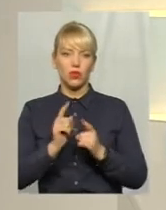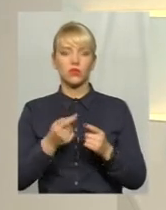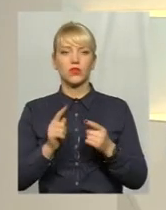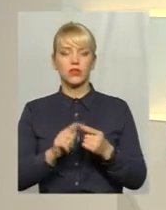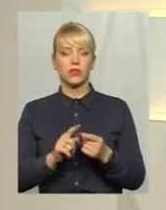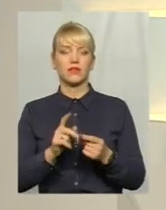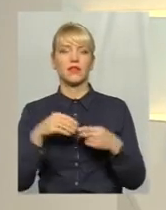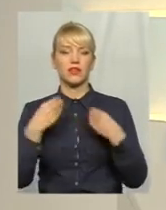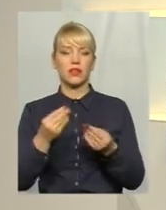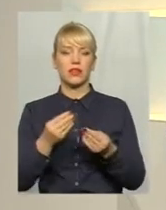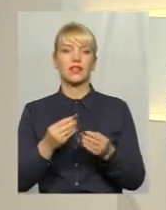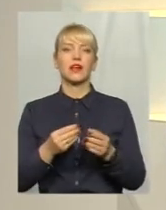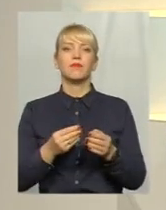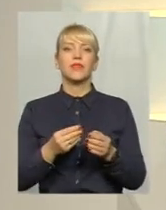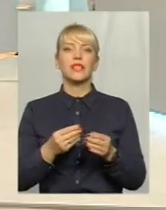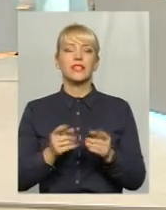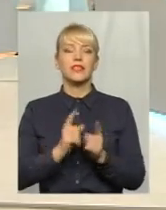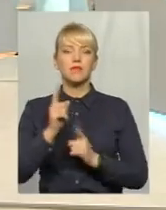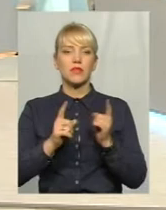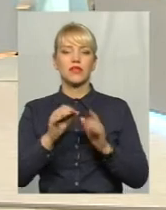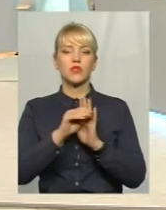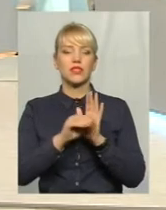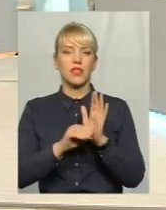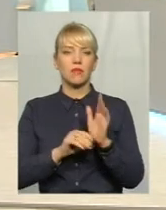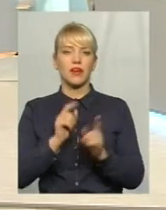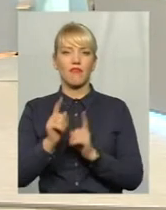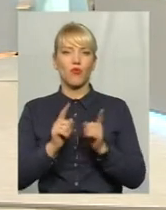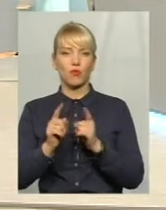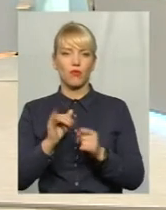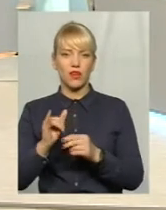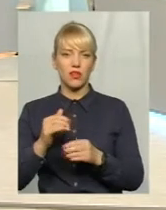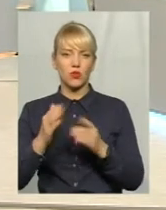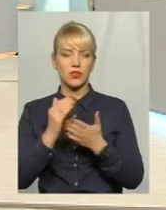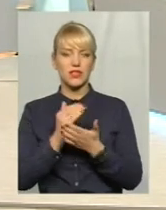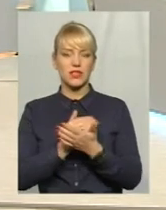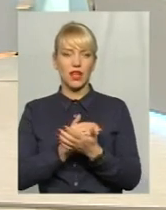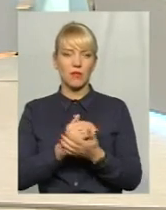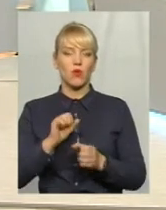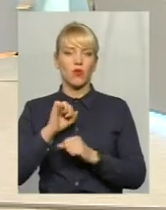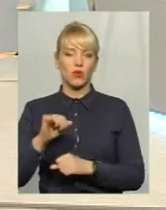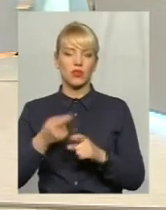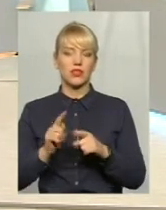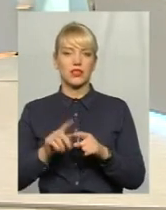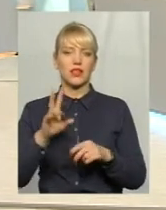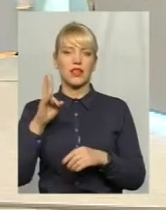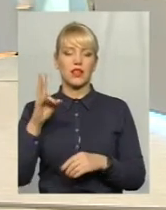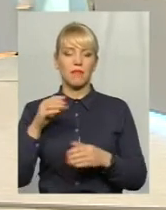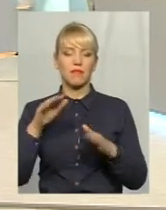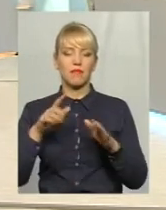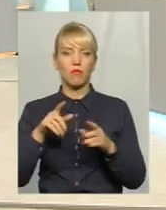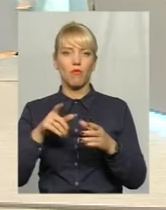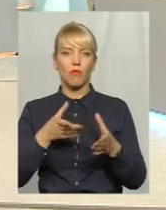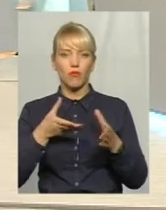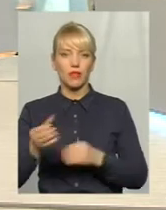старт змінам у системі фінансування охорони здоров'я. Це позначиться на всіх місцевих бюджетах, на бюджеті